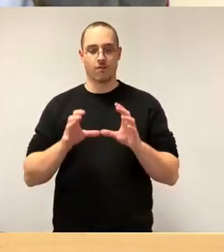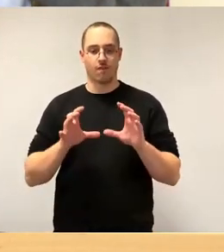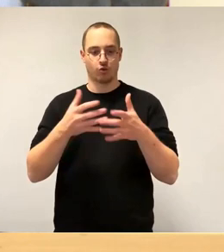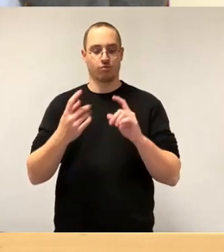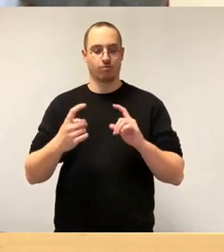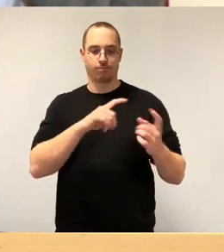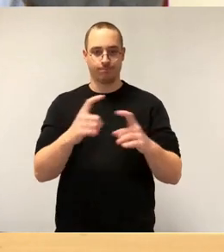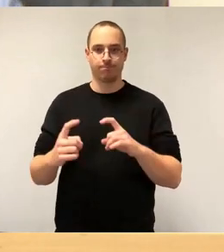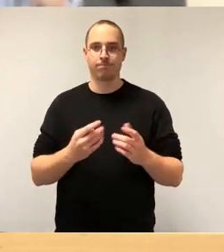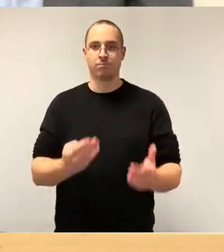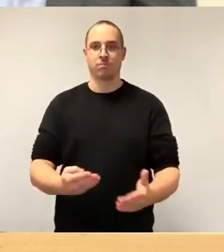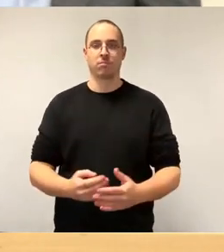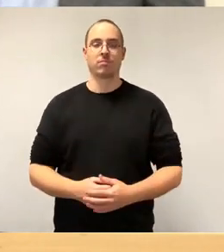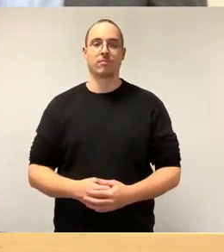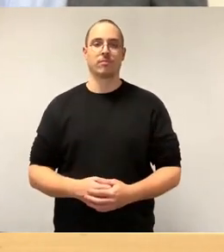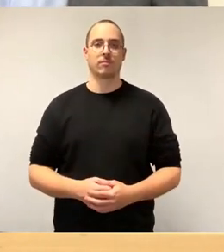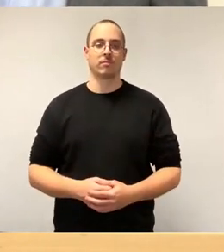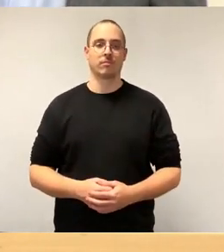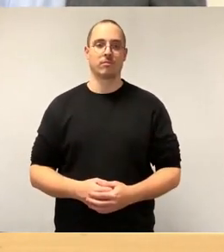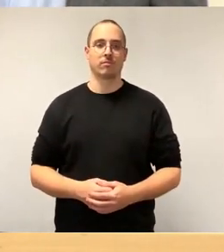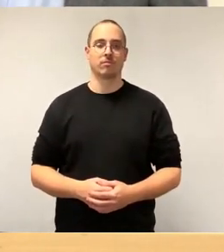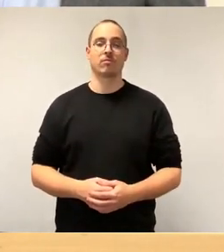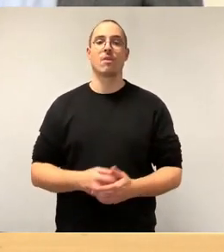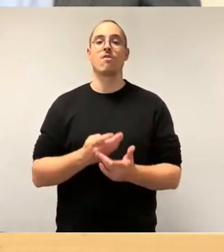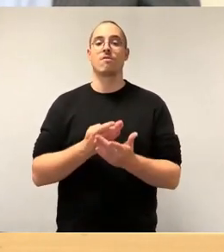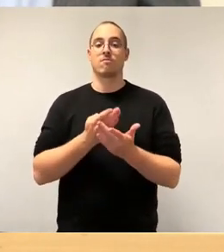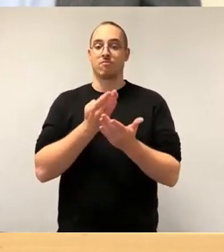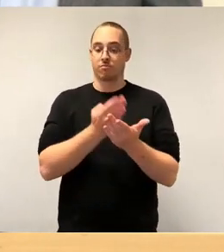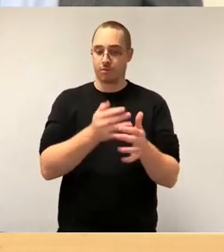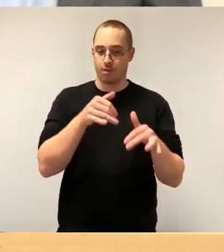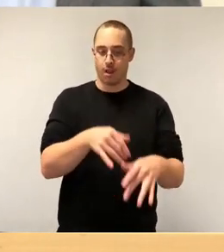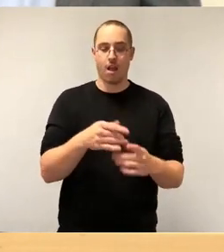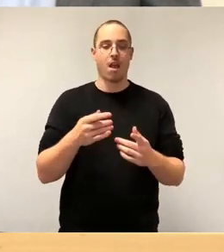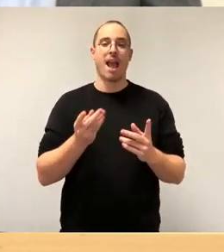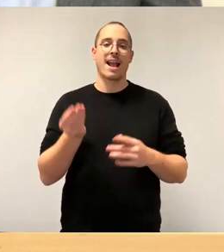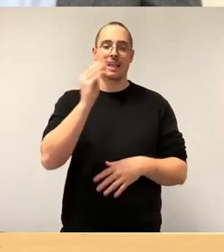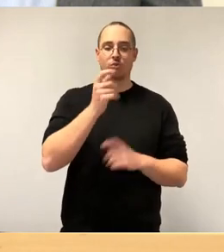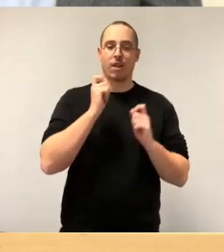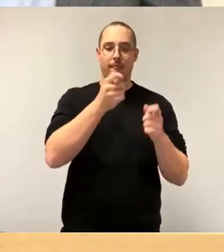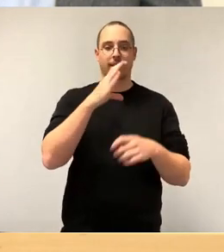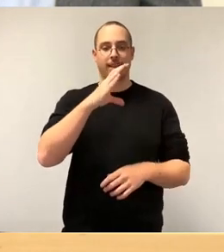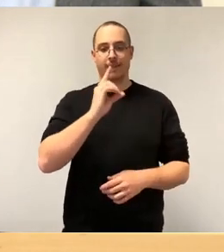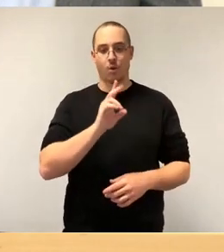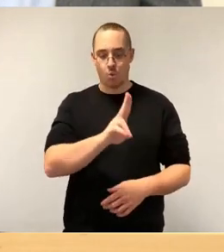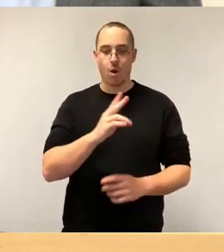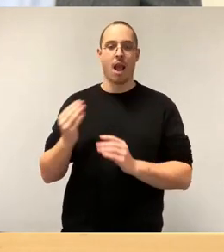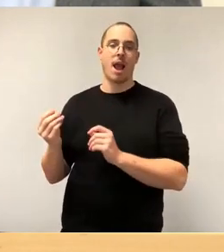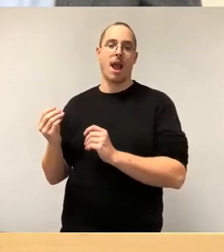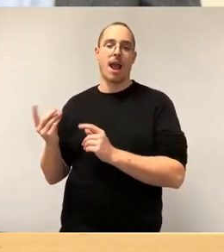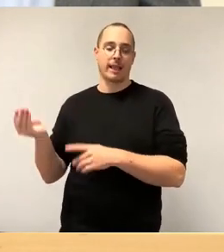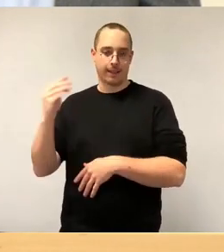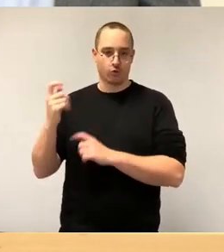haben vorliegen Ergänzungsantrag der CDU und Ergänzungsantrag die Linke. Die könnten